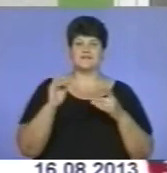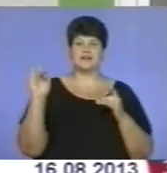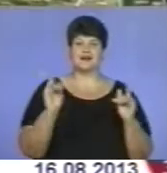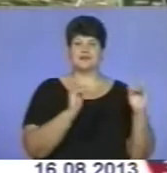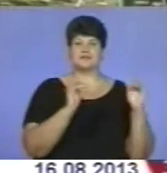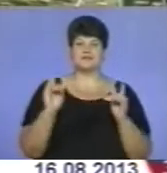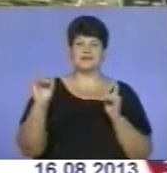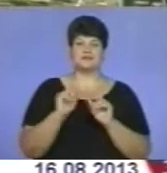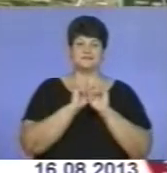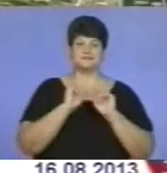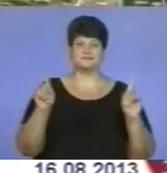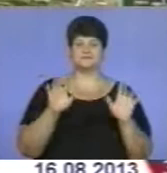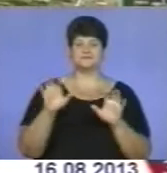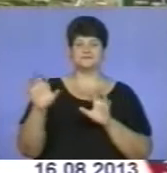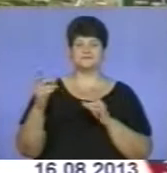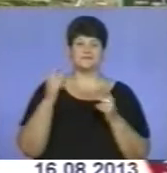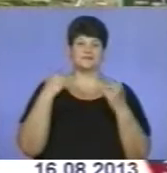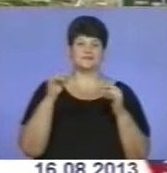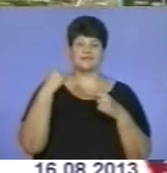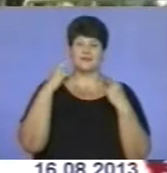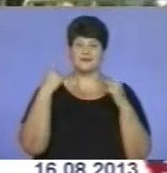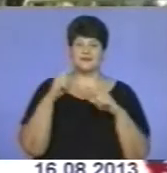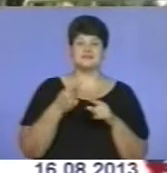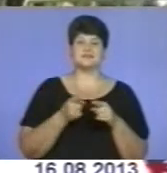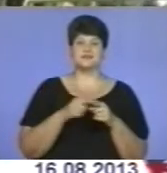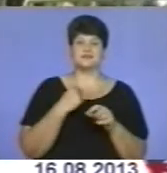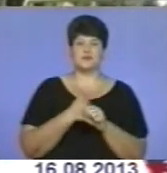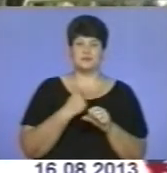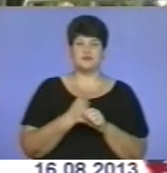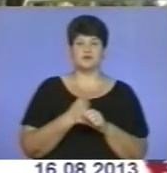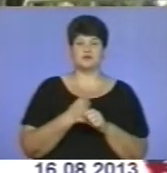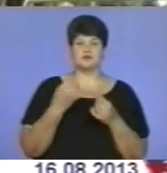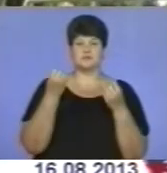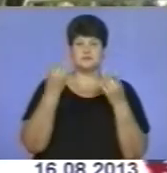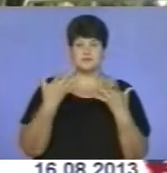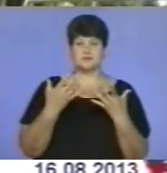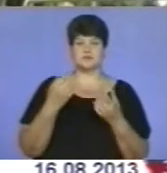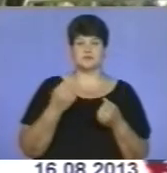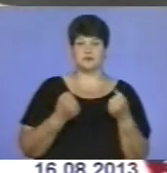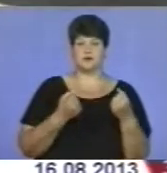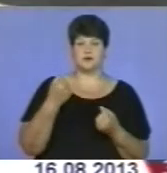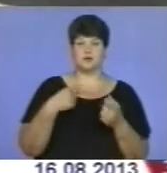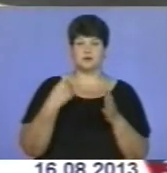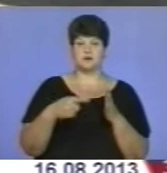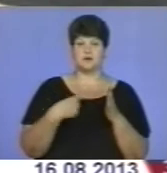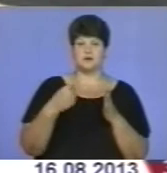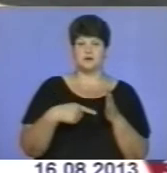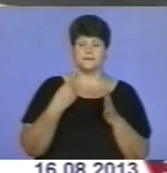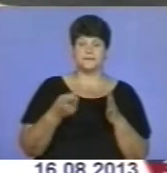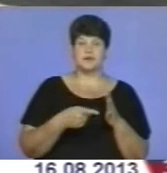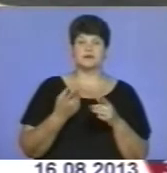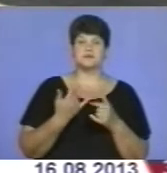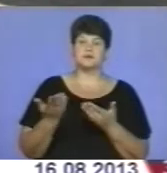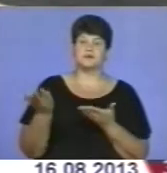вигадливі фігурки тварин, виготовлені зі звичайних автомобільних шин. Подвір'я Дарахівського дитсадка так і запрошує